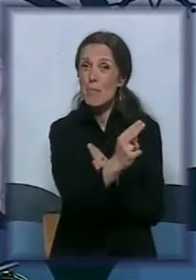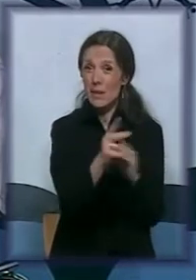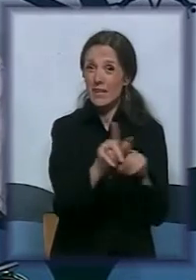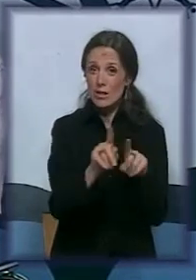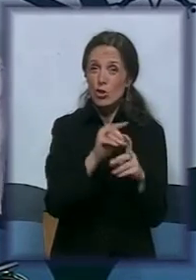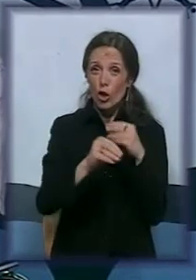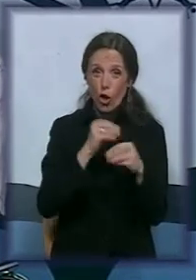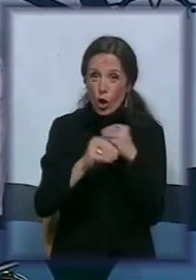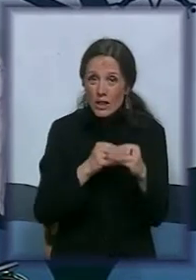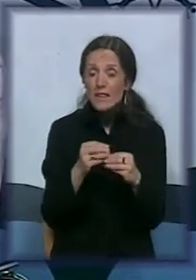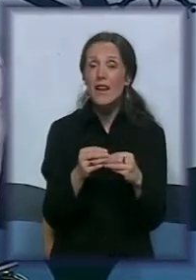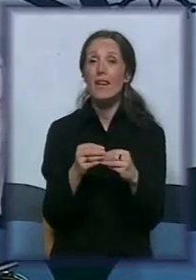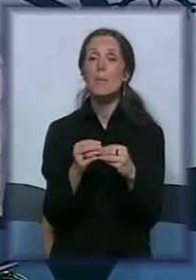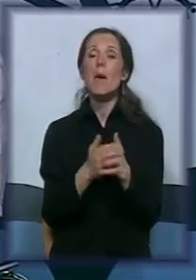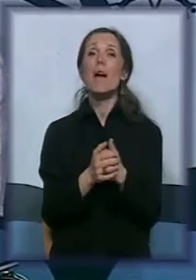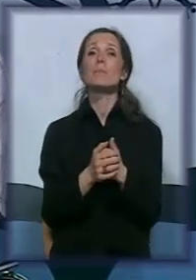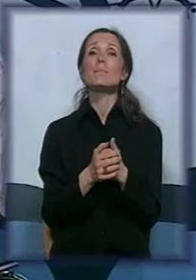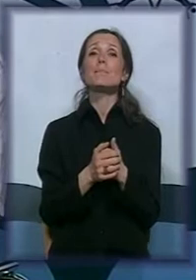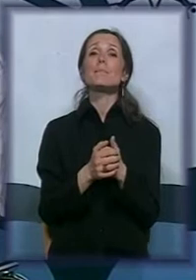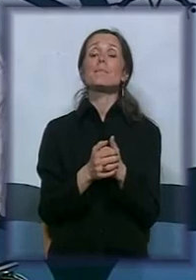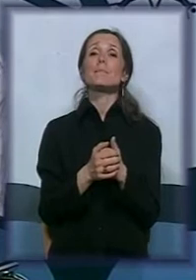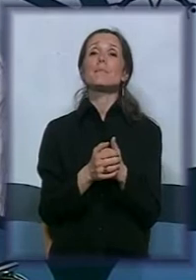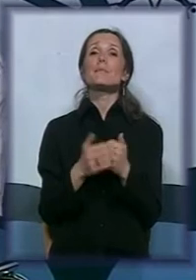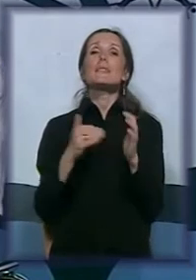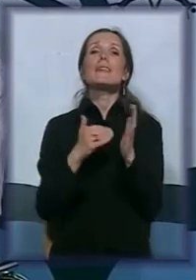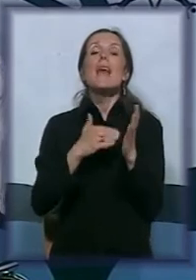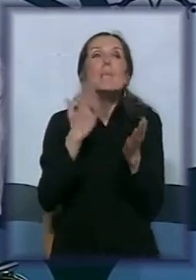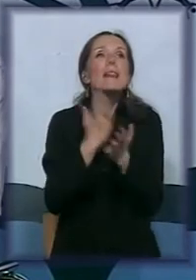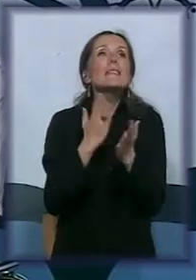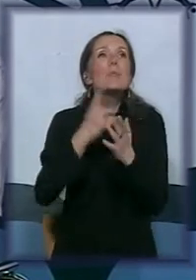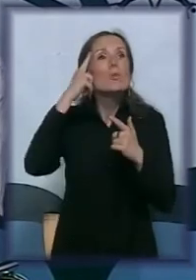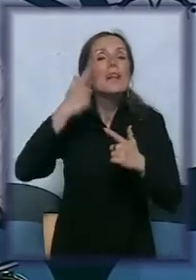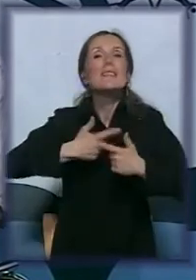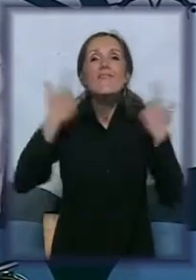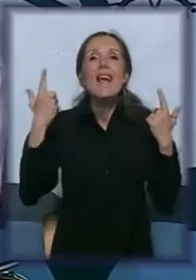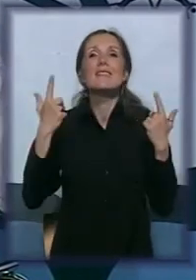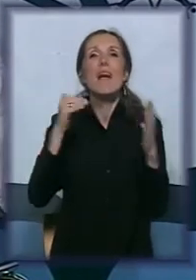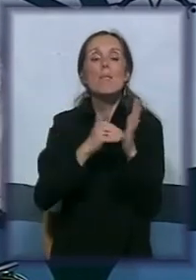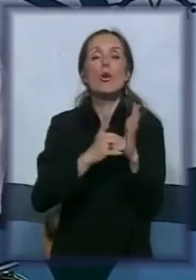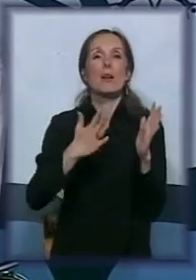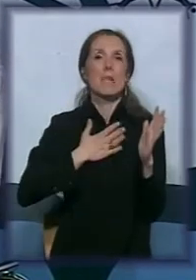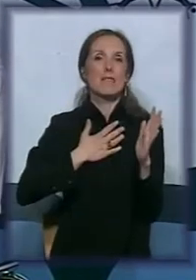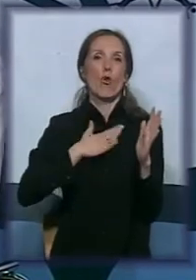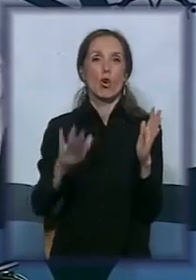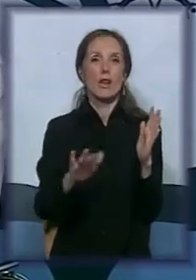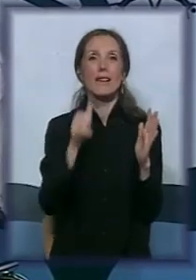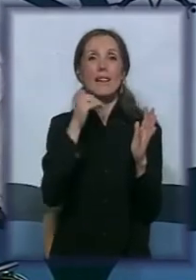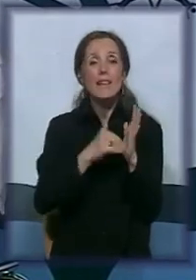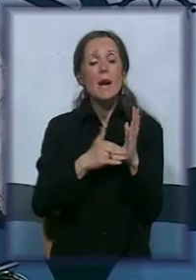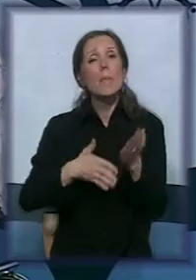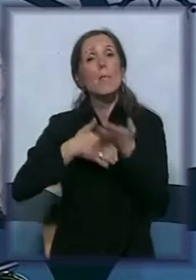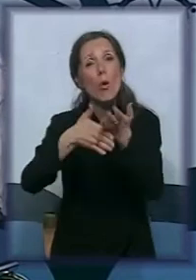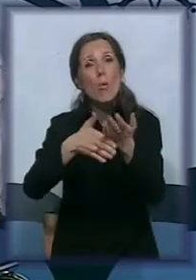treba biti svestan potreba svog deteta i treba pomoći detetu, a ne